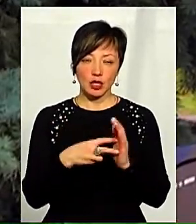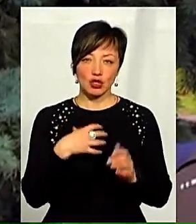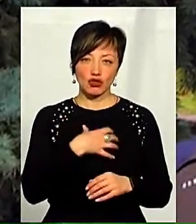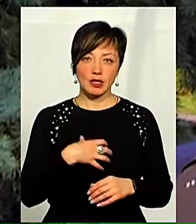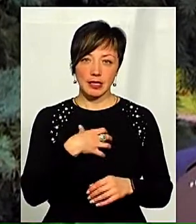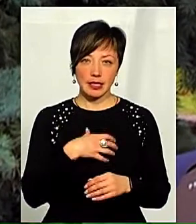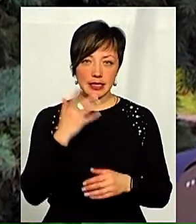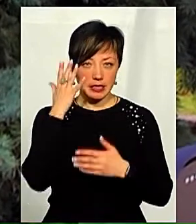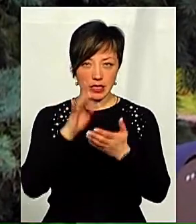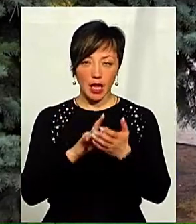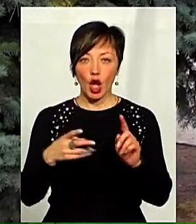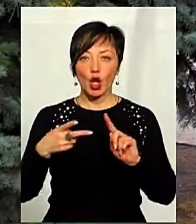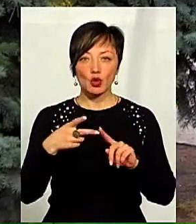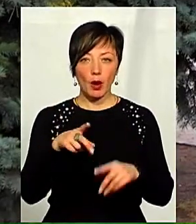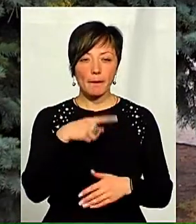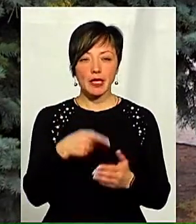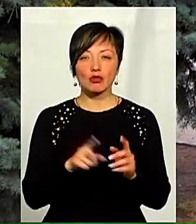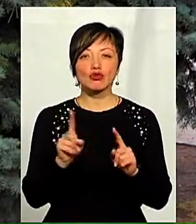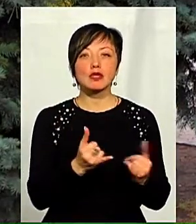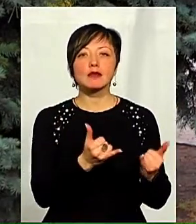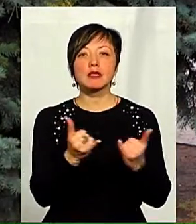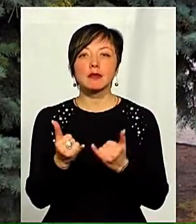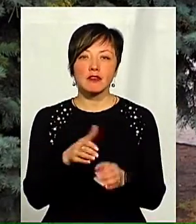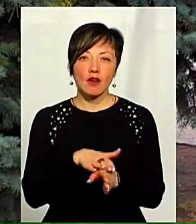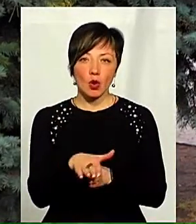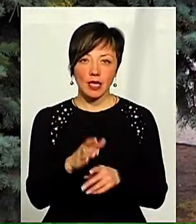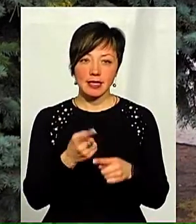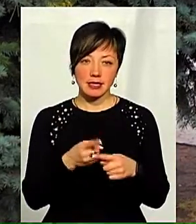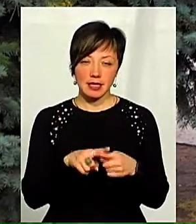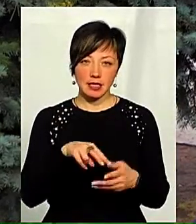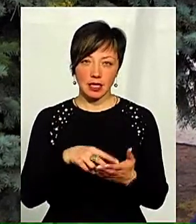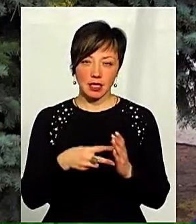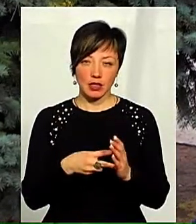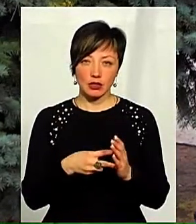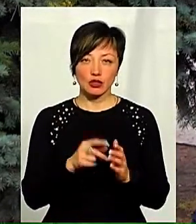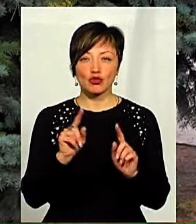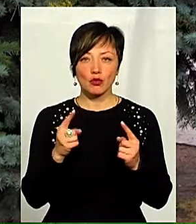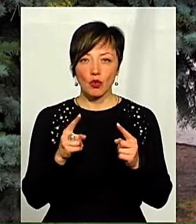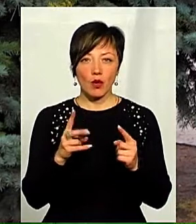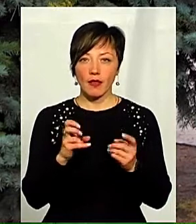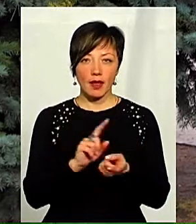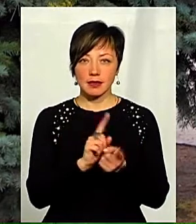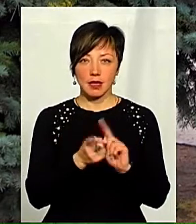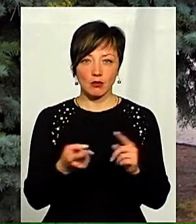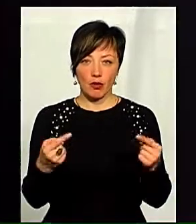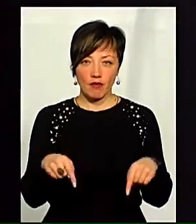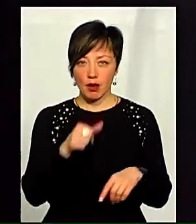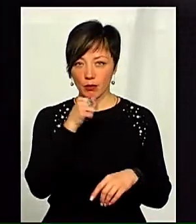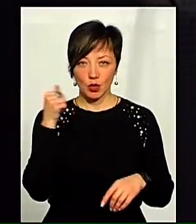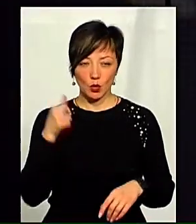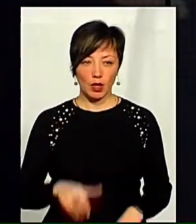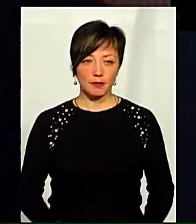друге питання, що забезпечить саме виконання цієї стратегії, чи чому вона не стане провальною, як минуло.